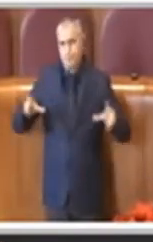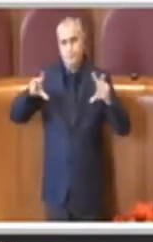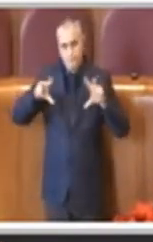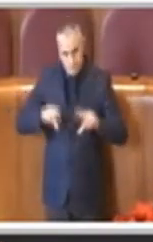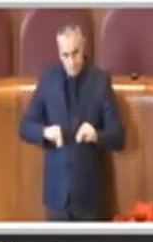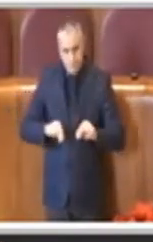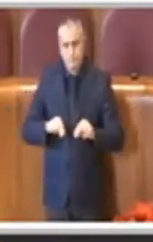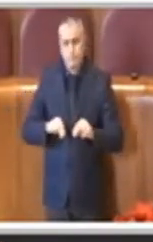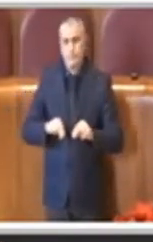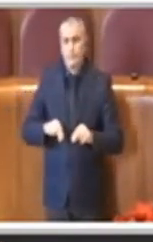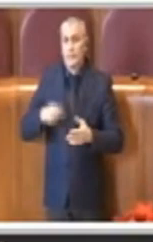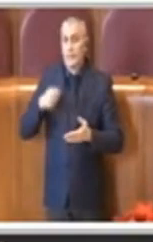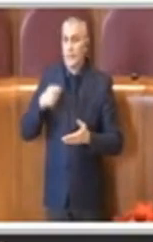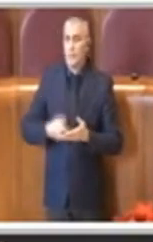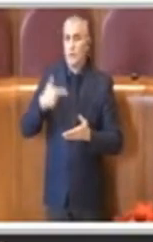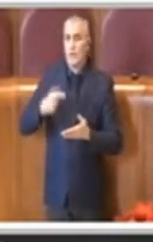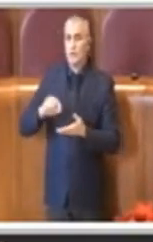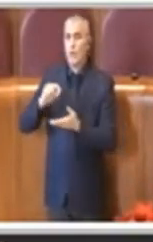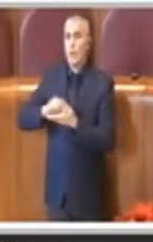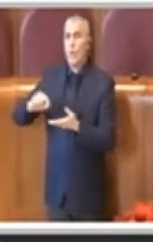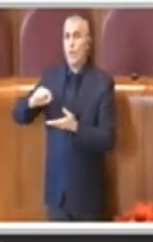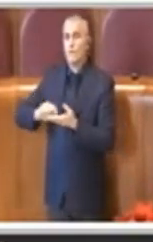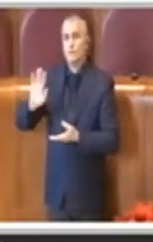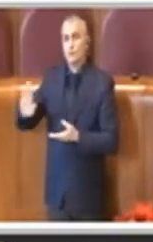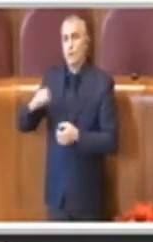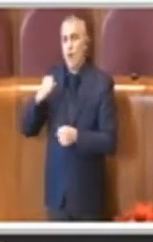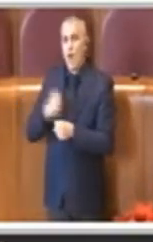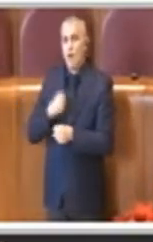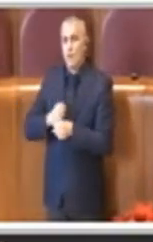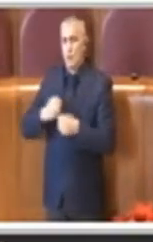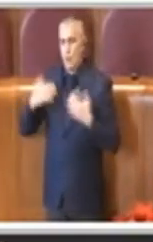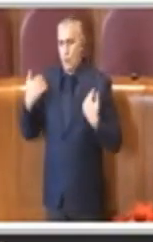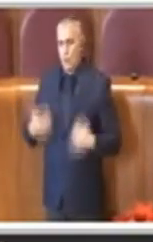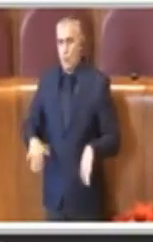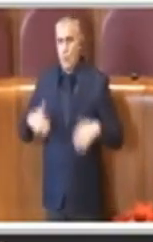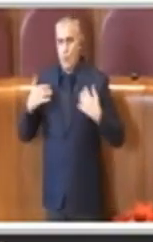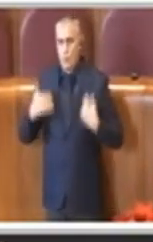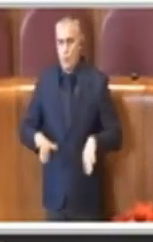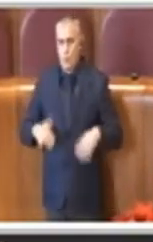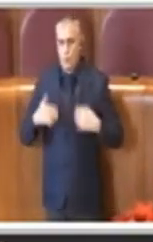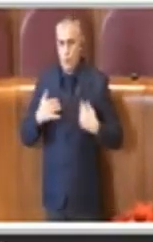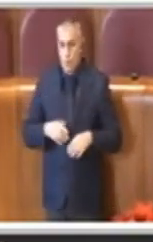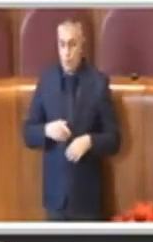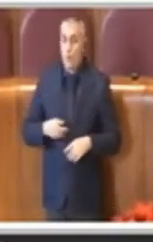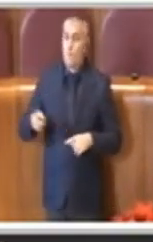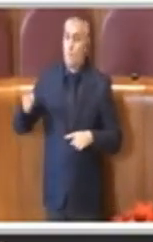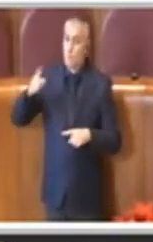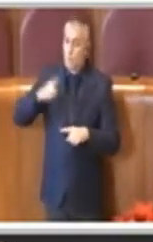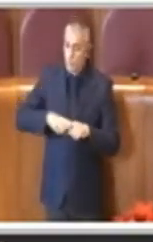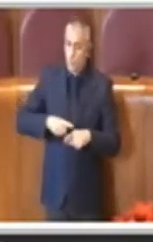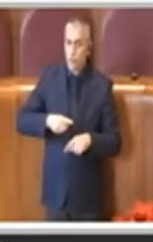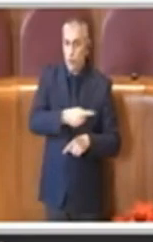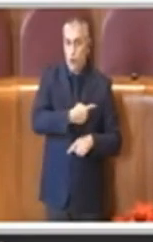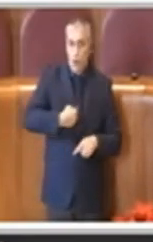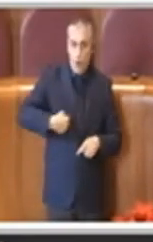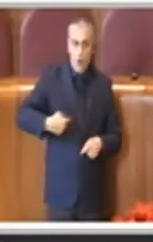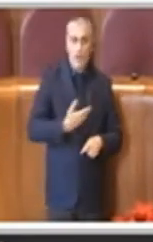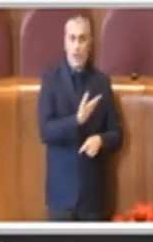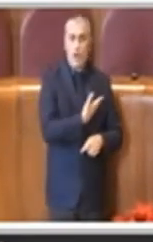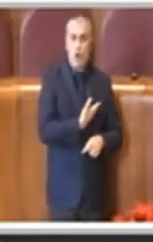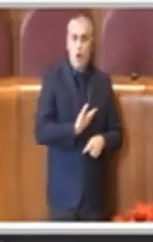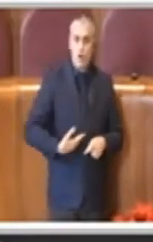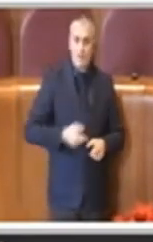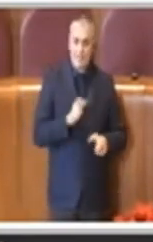eseguito dagli uffici, ma soprattutto anche di noi consiglieri che